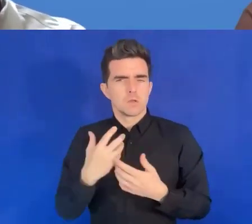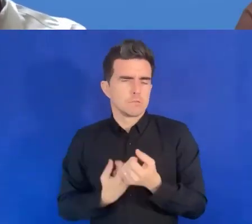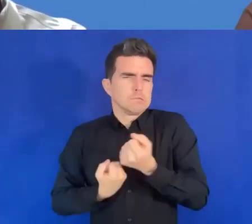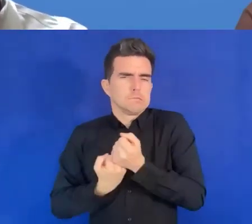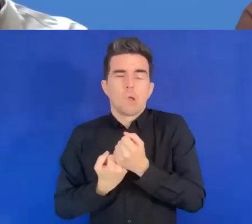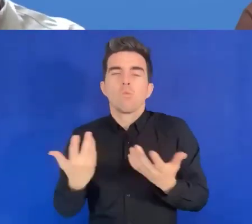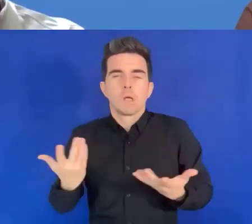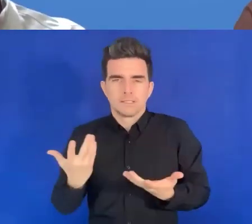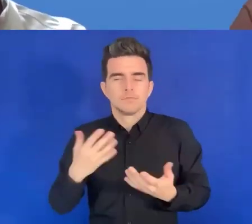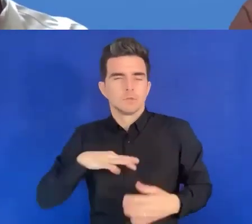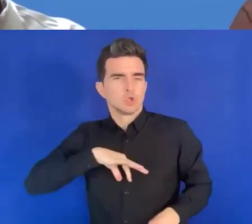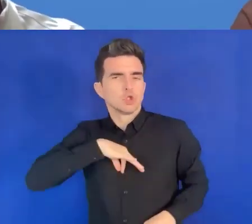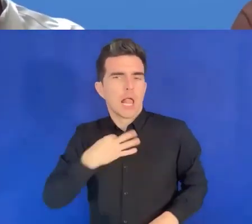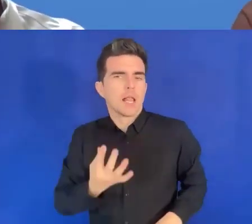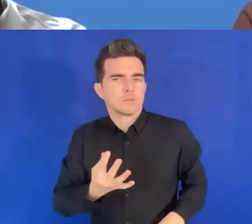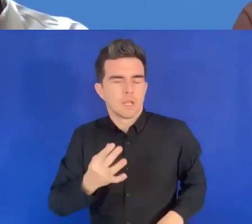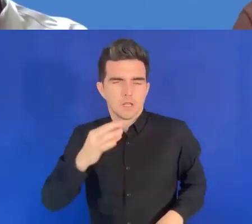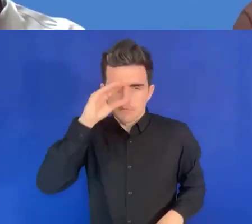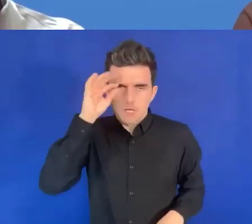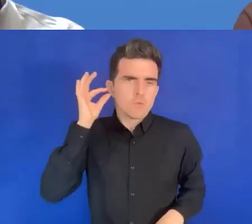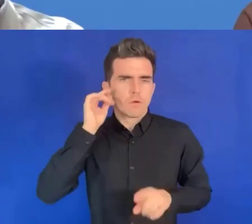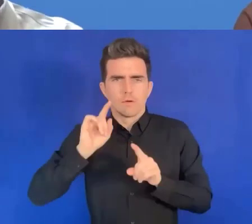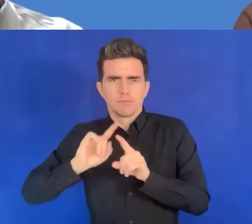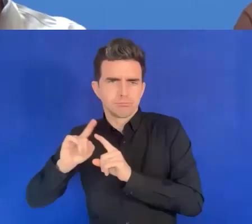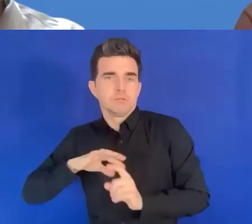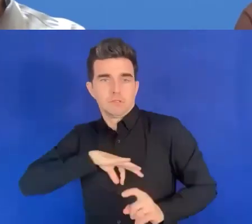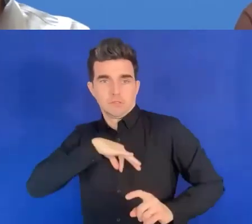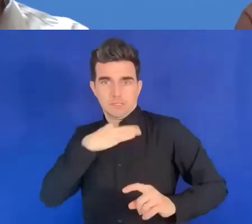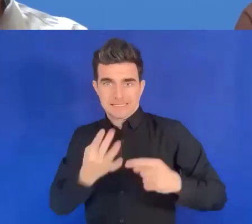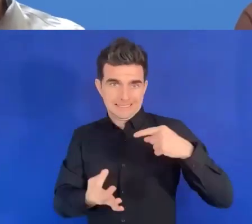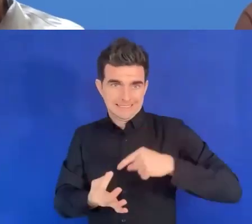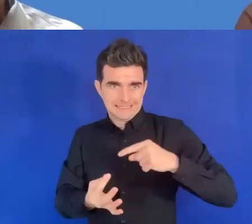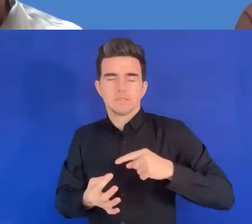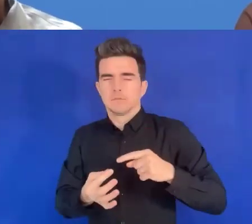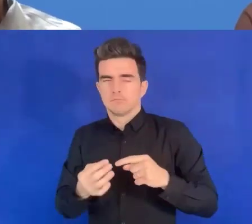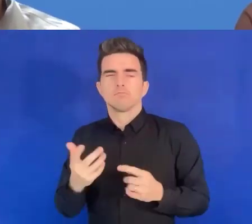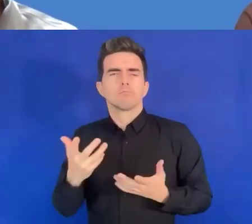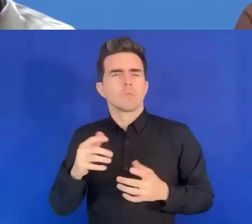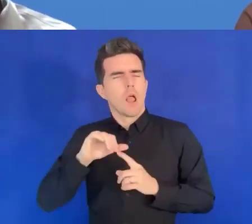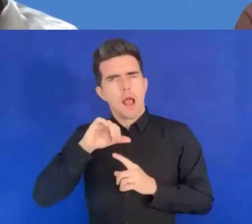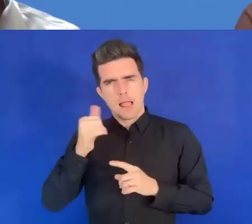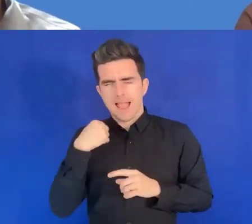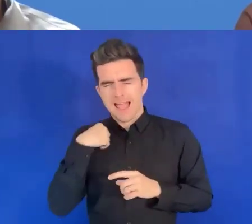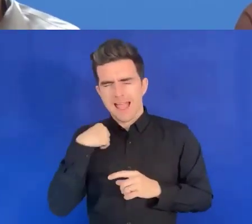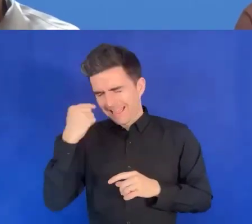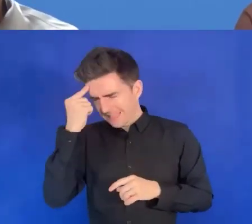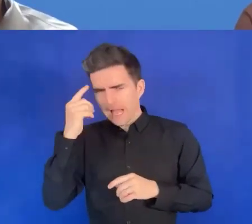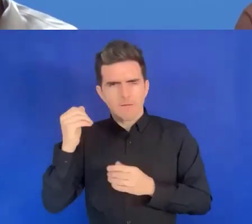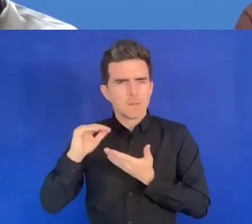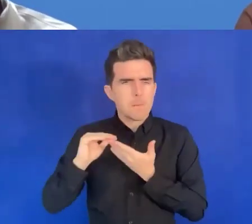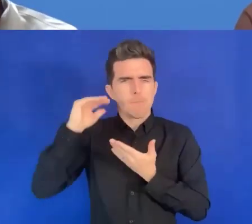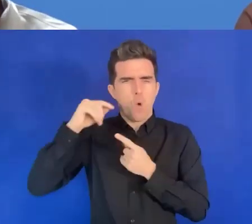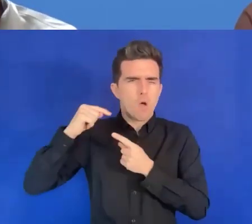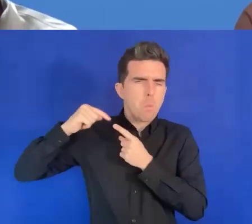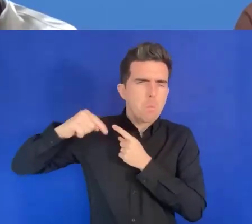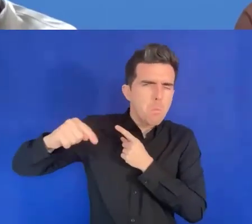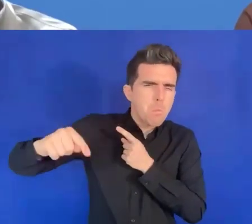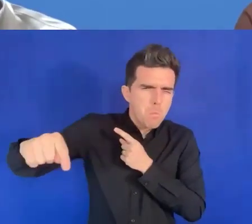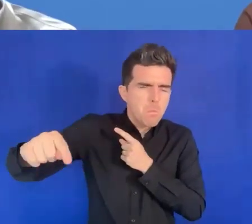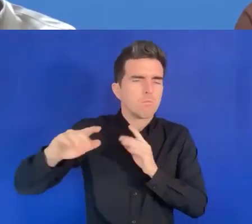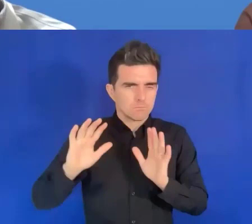Mais nous sommes toujours en train d'élaborer d'autres tableaux de bord comme sur les petites îles et ainsi de suite.